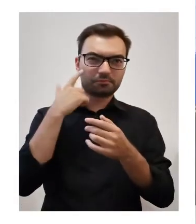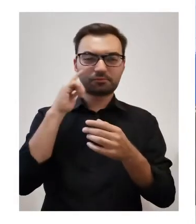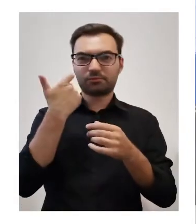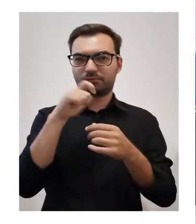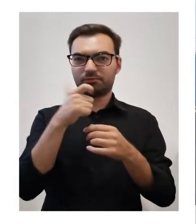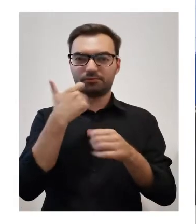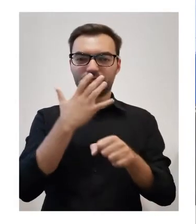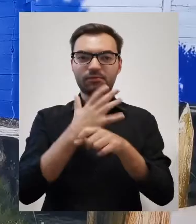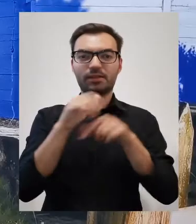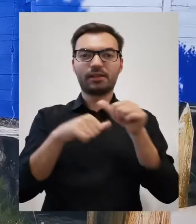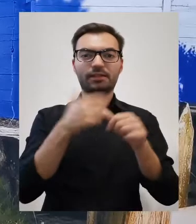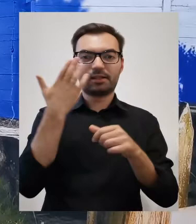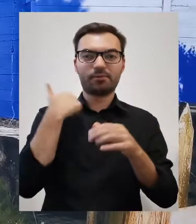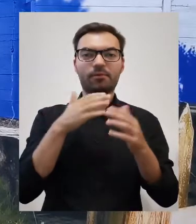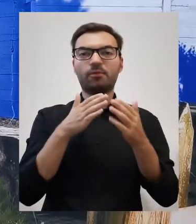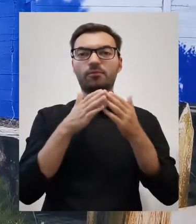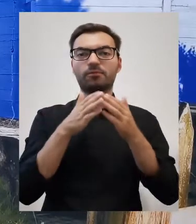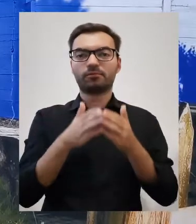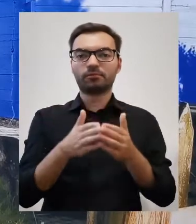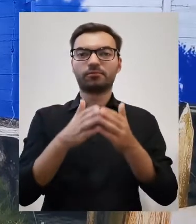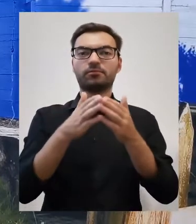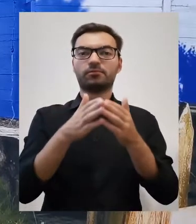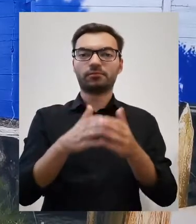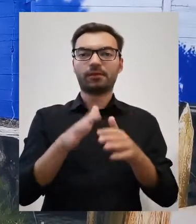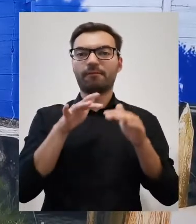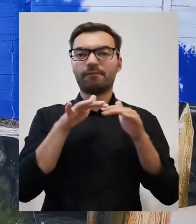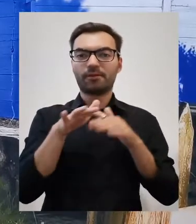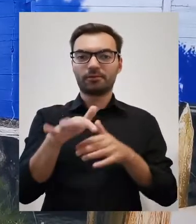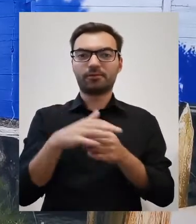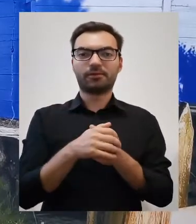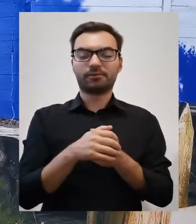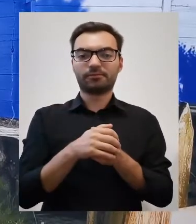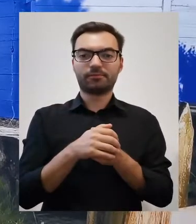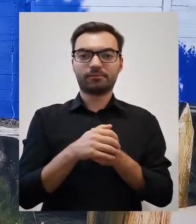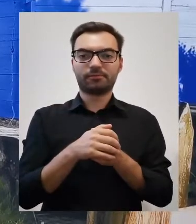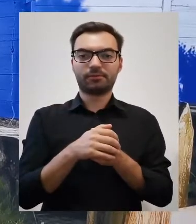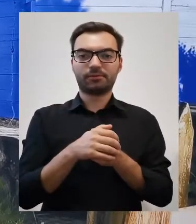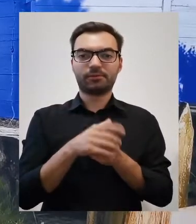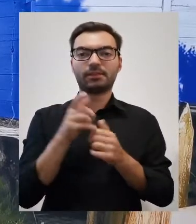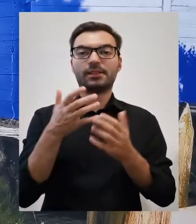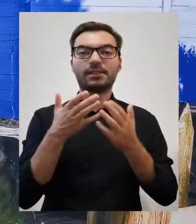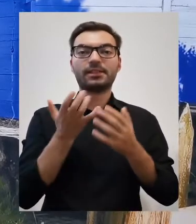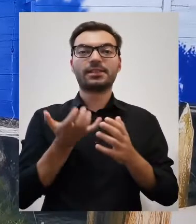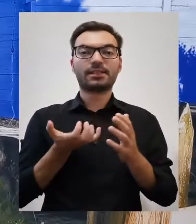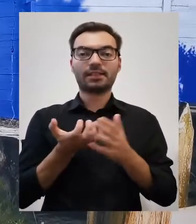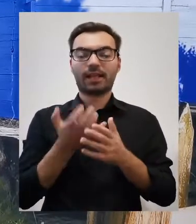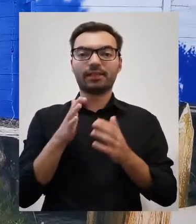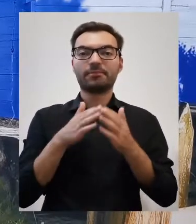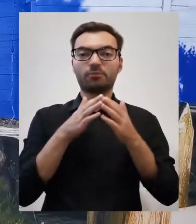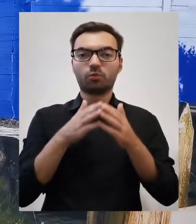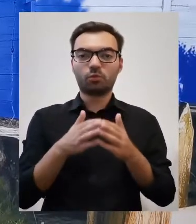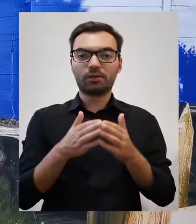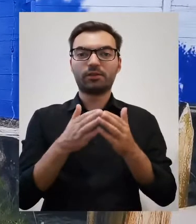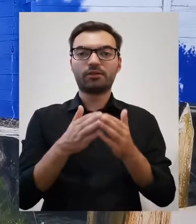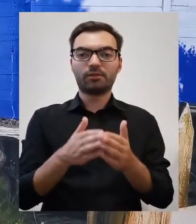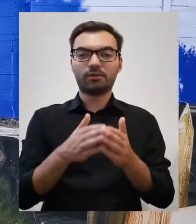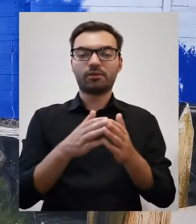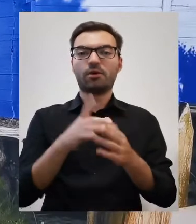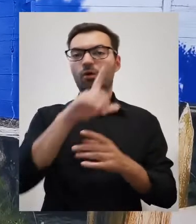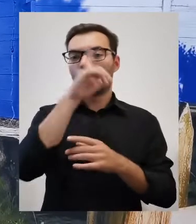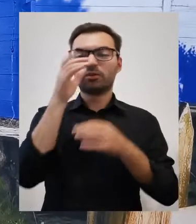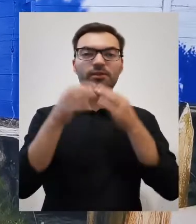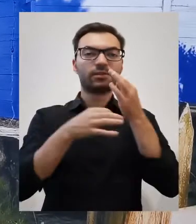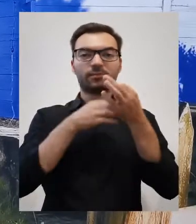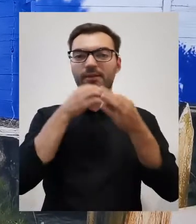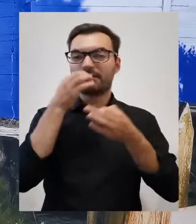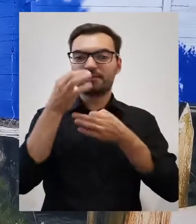jeszcze sto, sto pięćdziesiąt lat temu pływały sobie po Wiśle, wypływają z pochodniami,